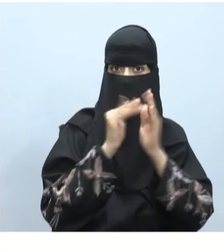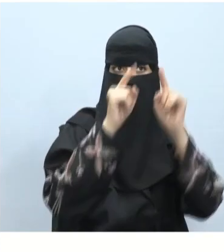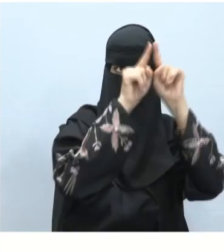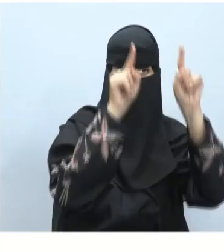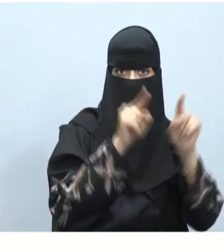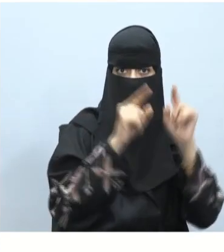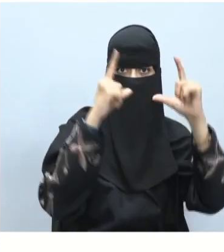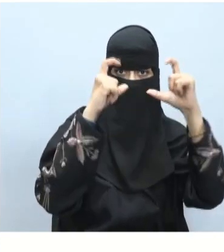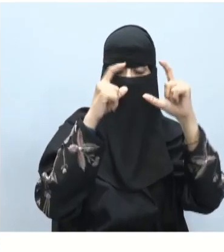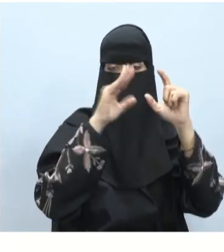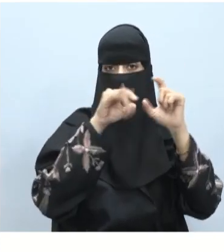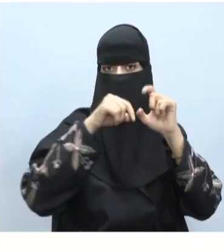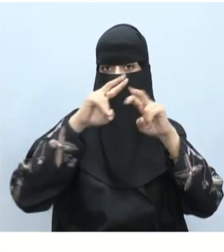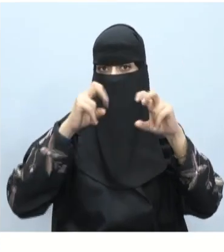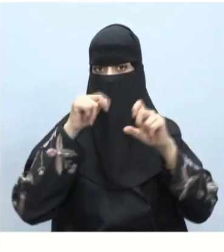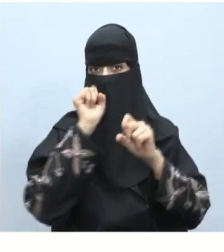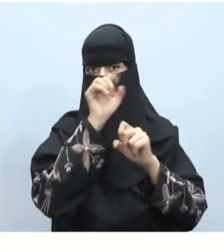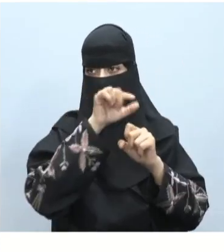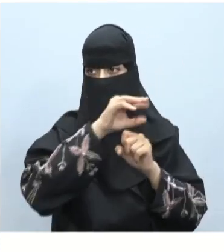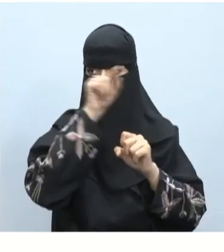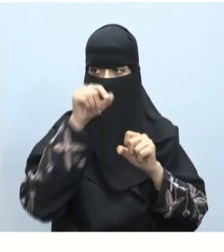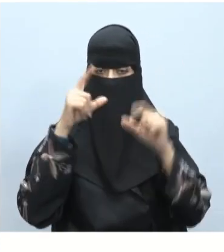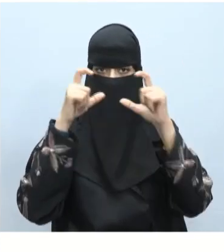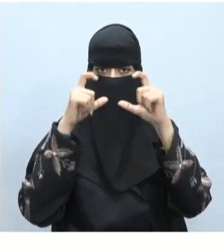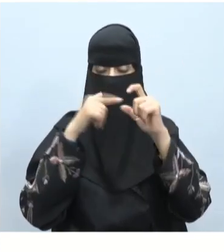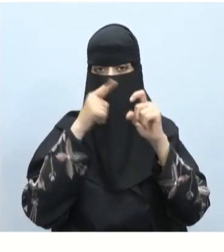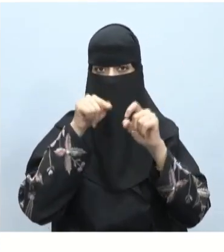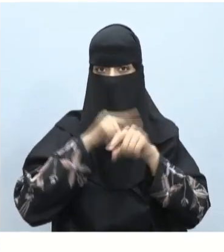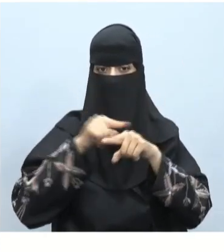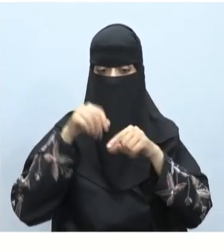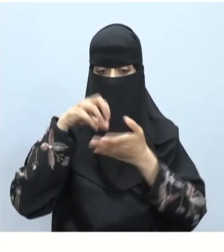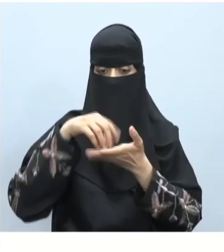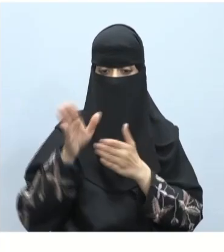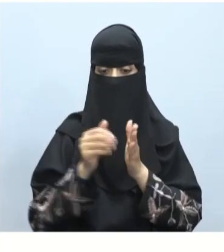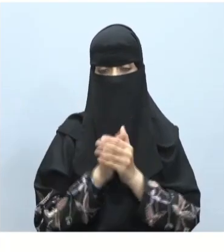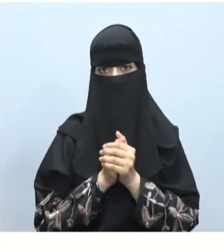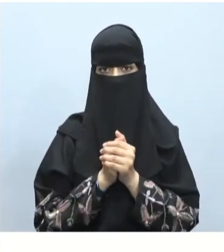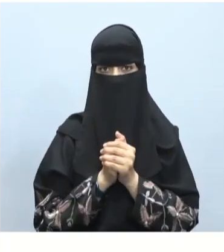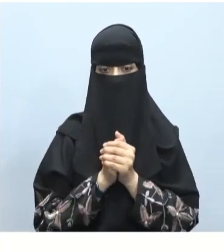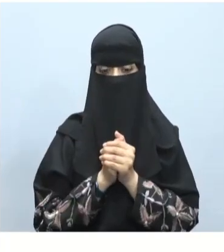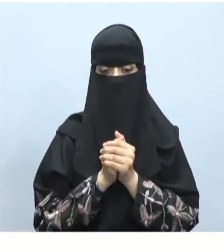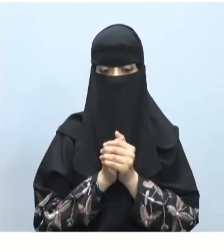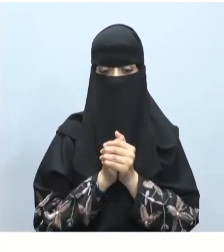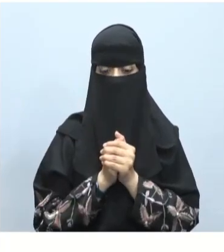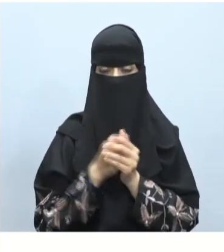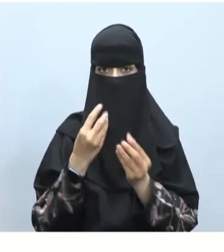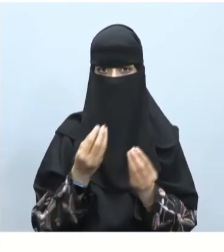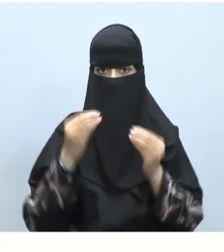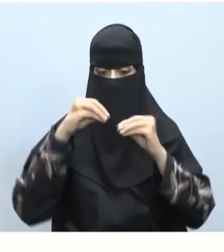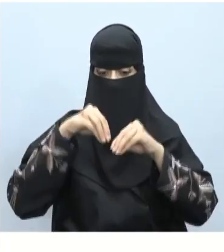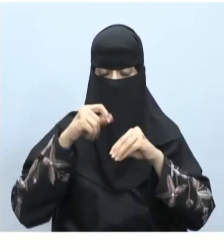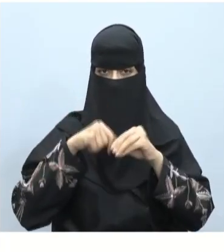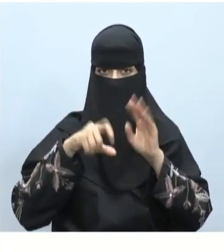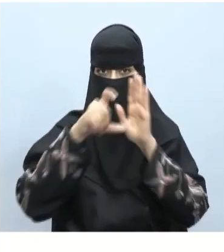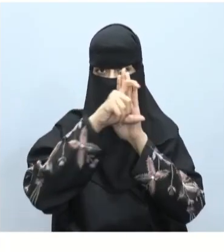في الصور تسمح لك هذه الخاصية بإضافة الصور إلى موقعك الإلكتروني لإضافة النصوص